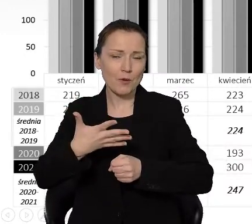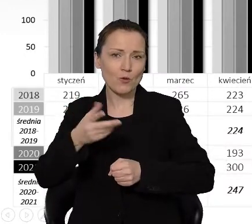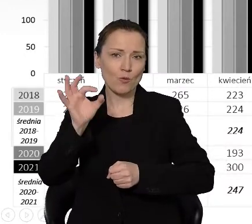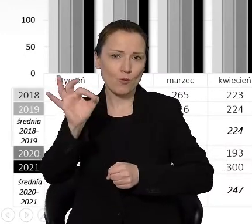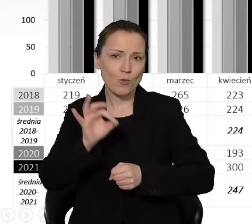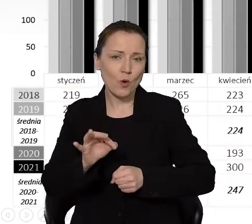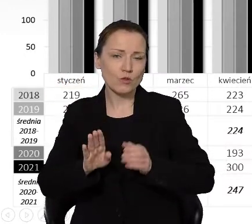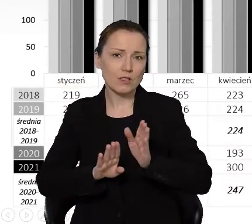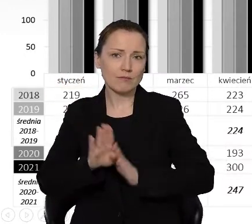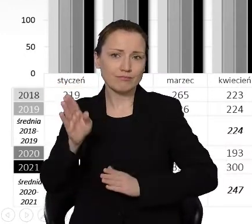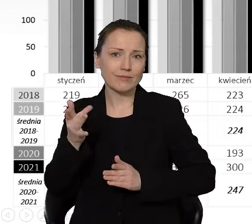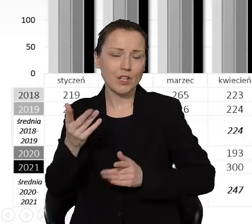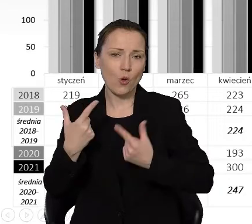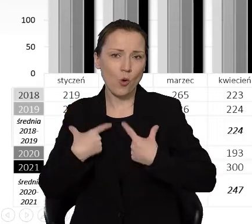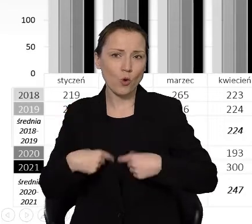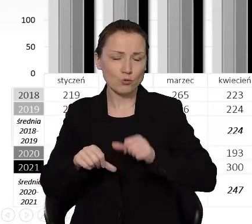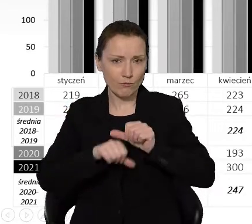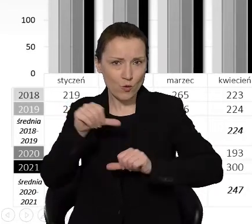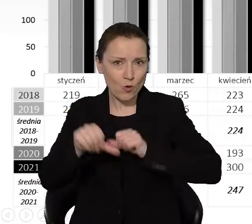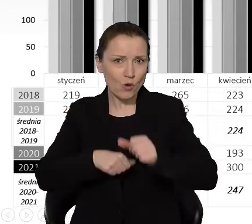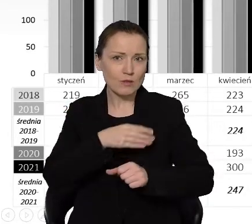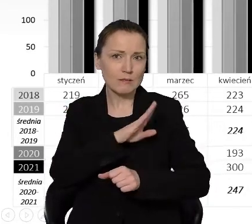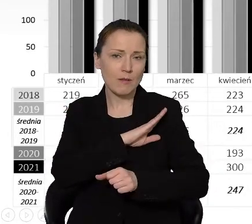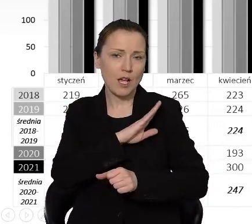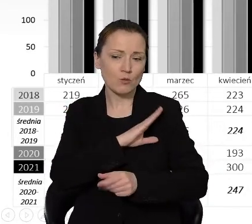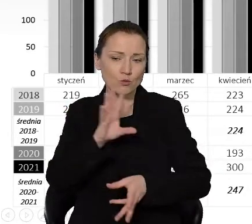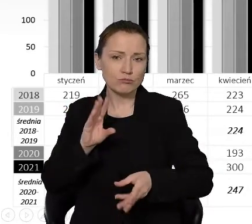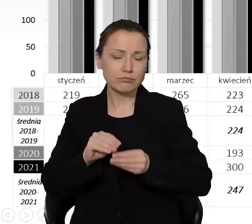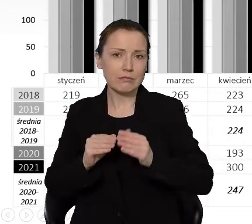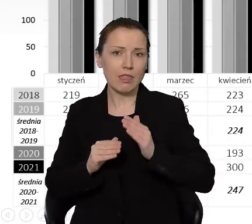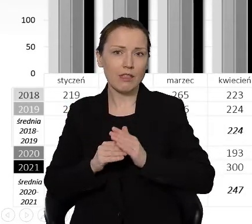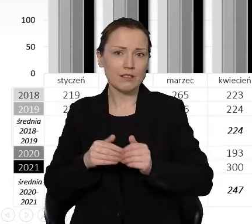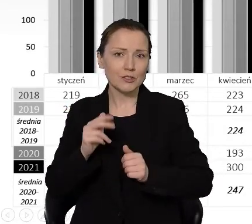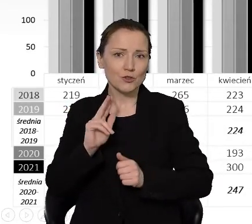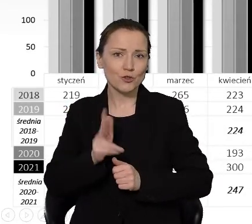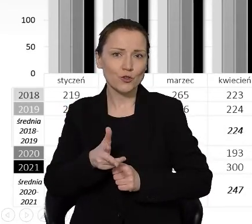wzrost ilości zgonów do 3145.